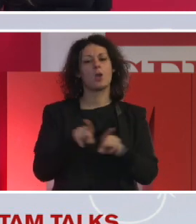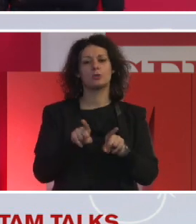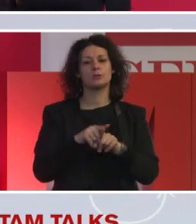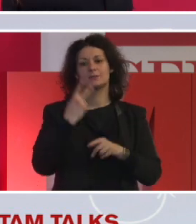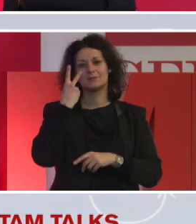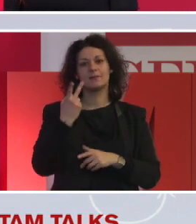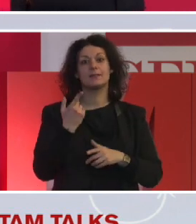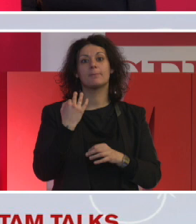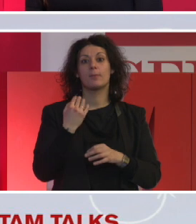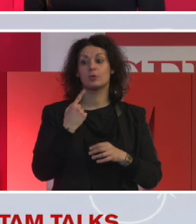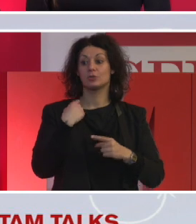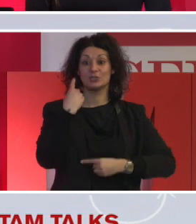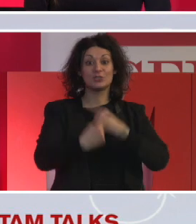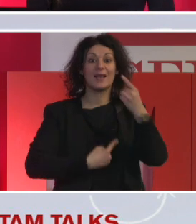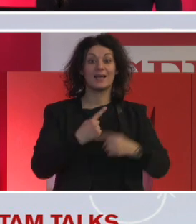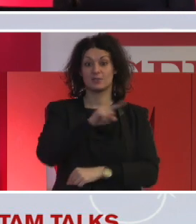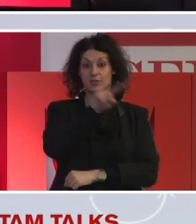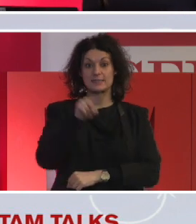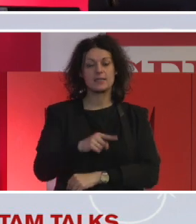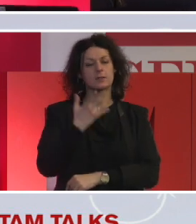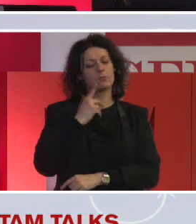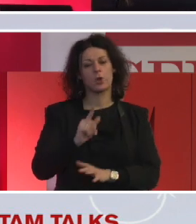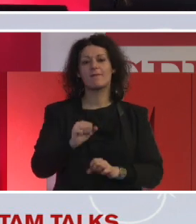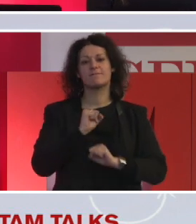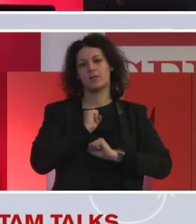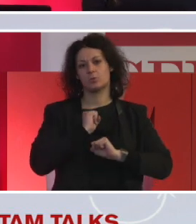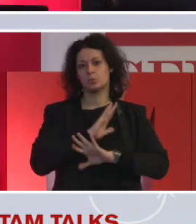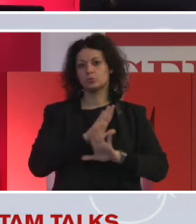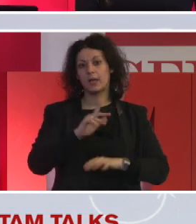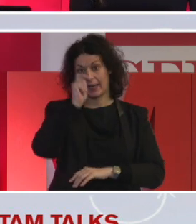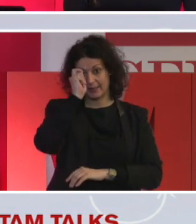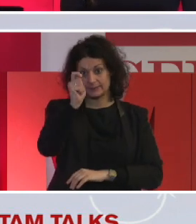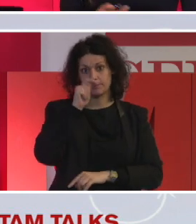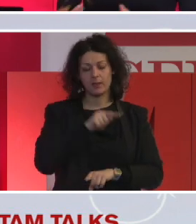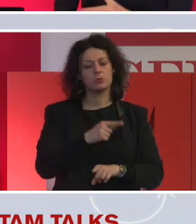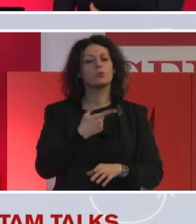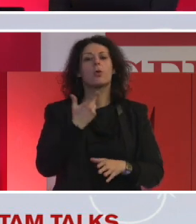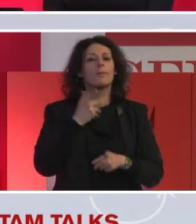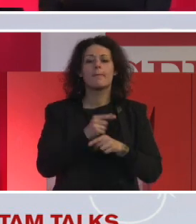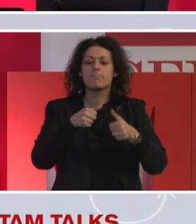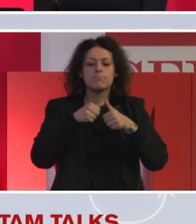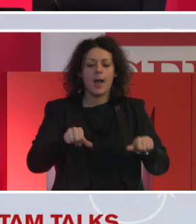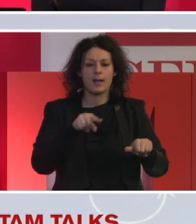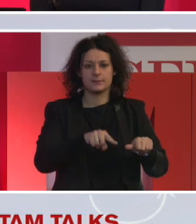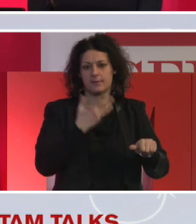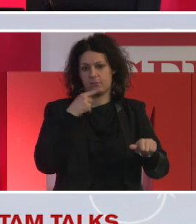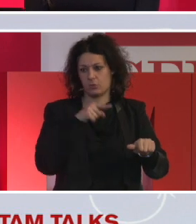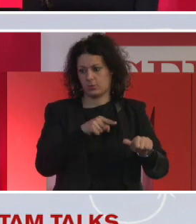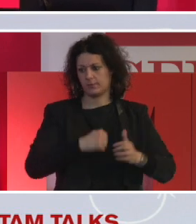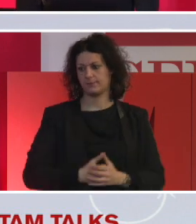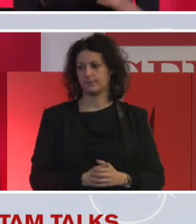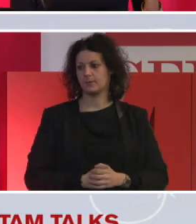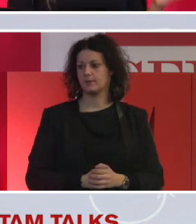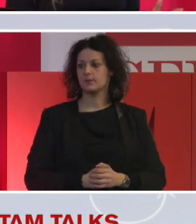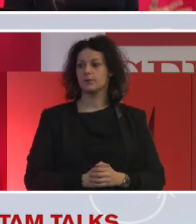ancora più forti nella generazione Z. E il rispetto mi ha fatto pensare, ok, cosa vuol dire? E' molto personale il rispetto, giusto?